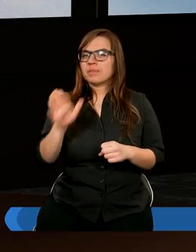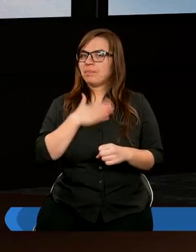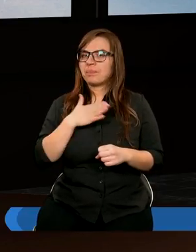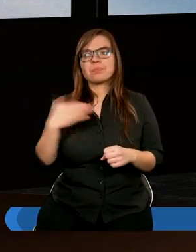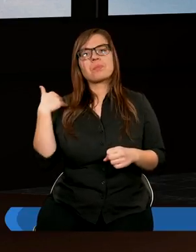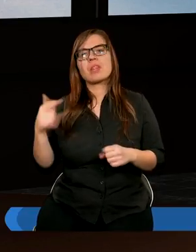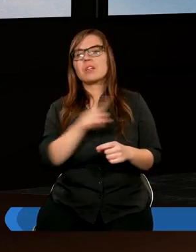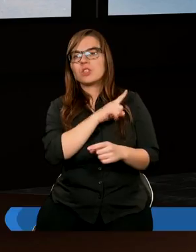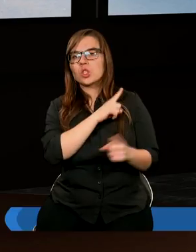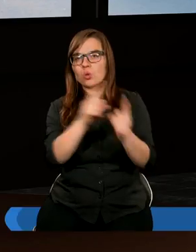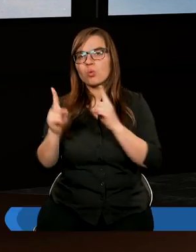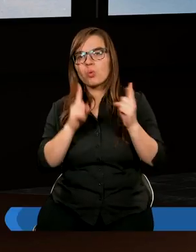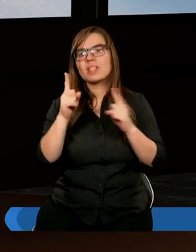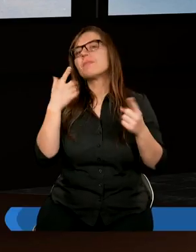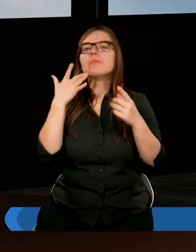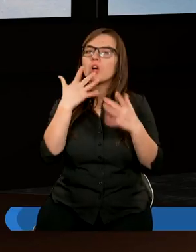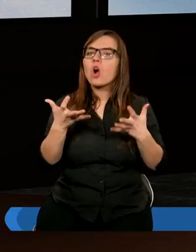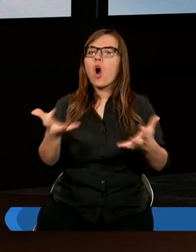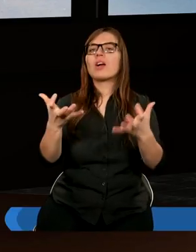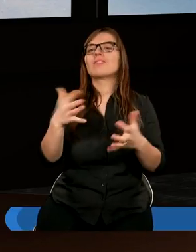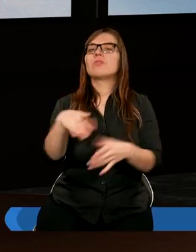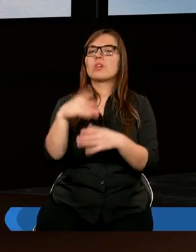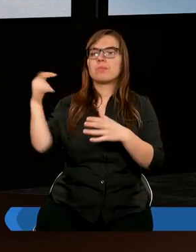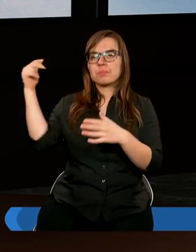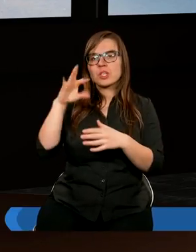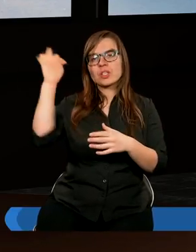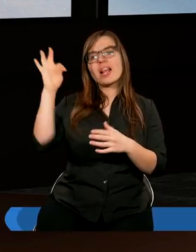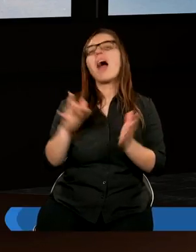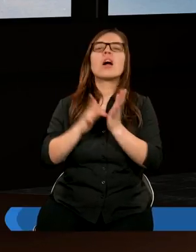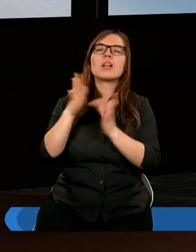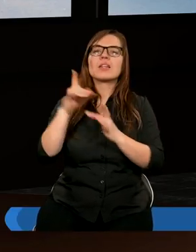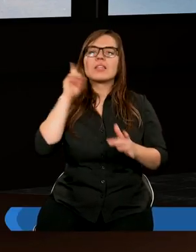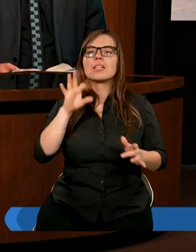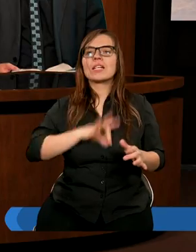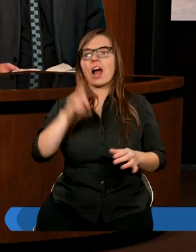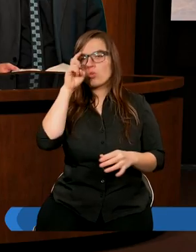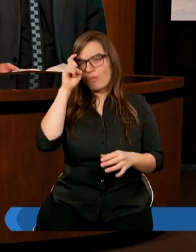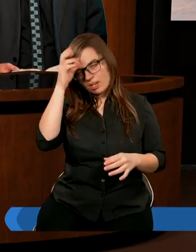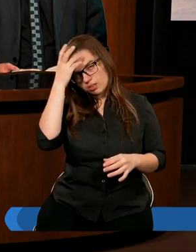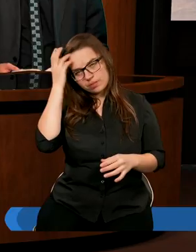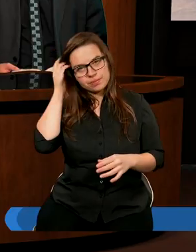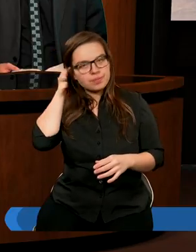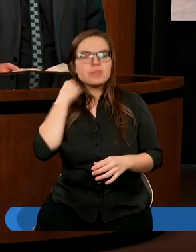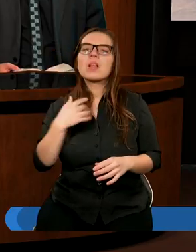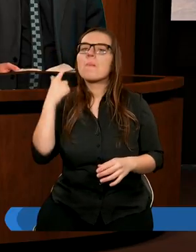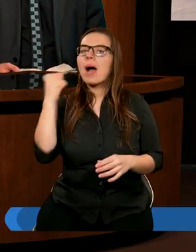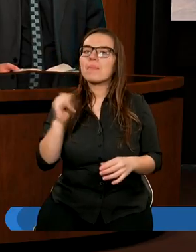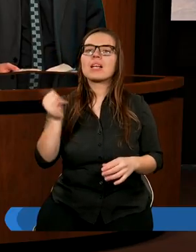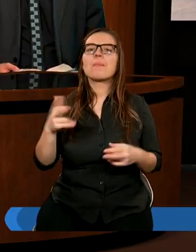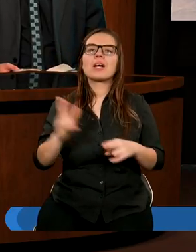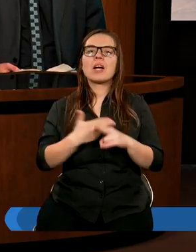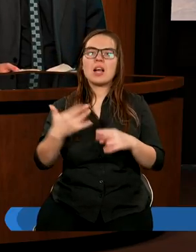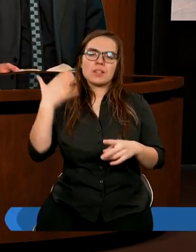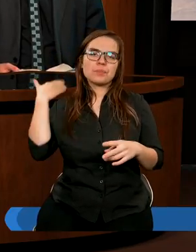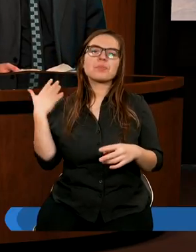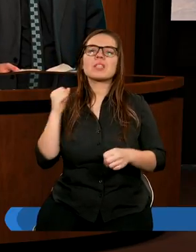Mamy być czujni i gorliwi w oczekiwaniu na przyjście Syna Człowieczego. Ja pamiętam, jak kiedyś